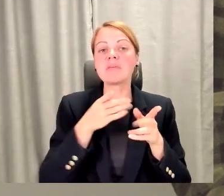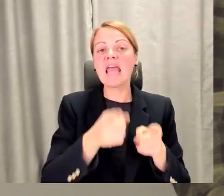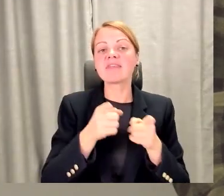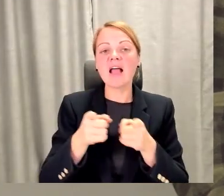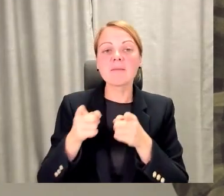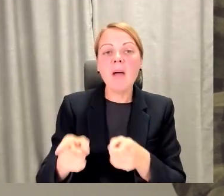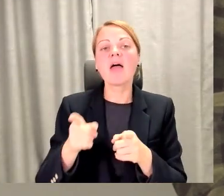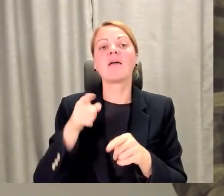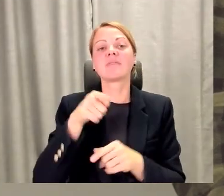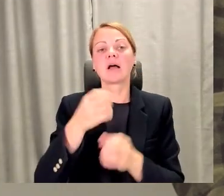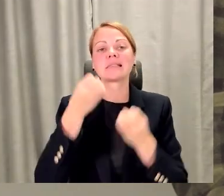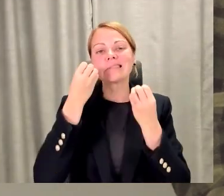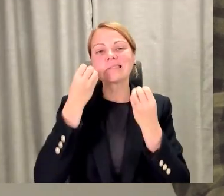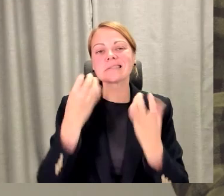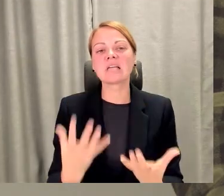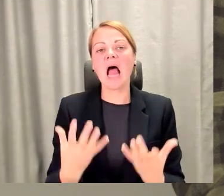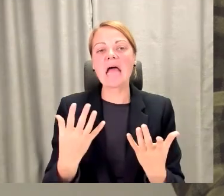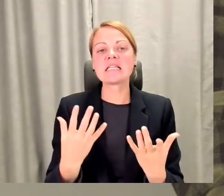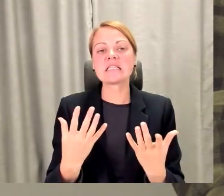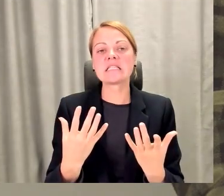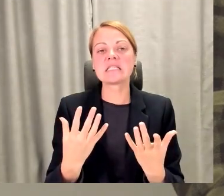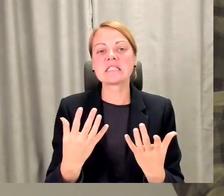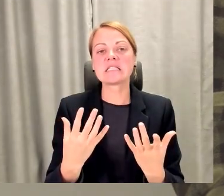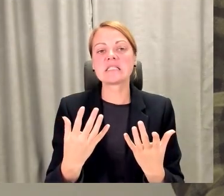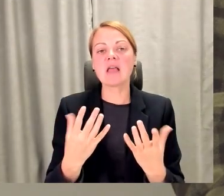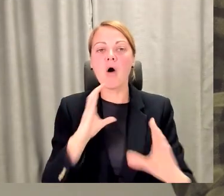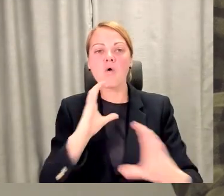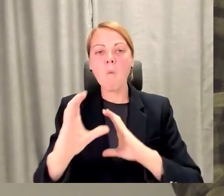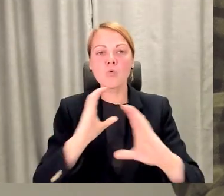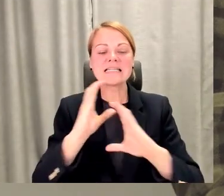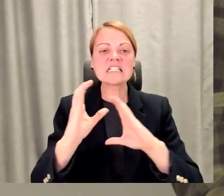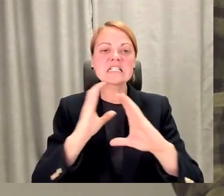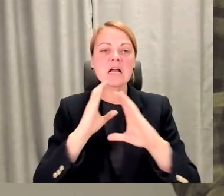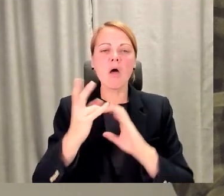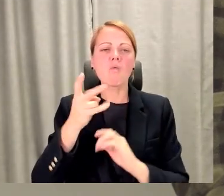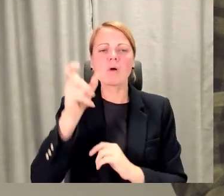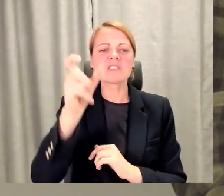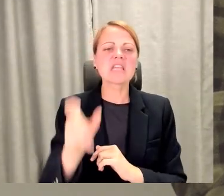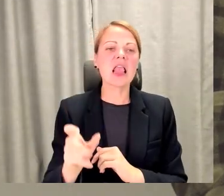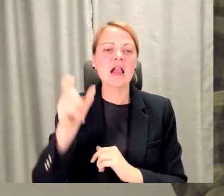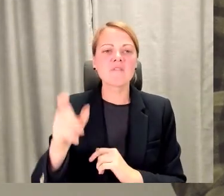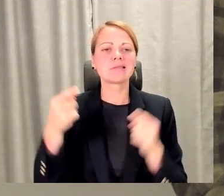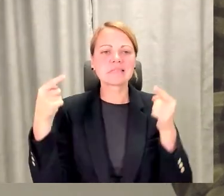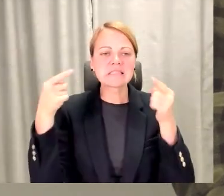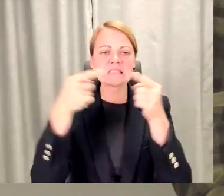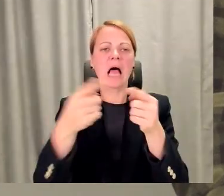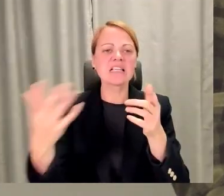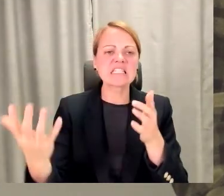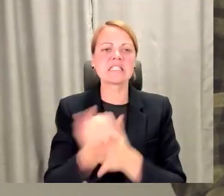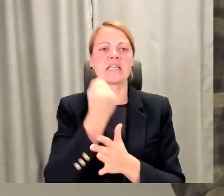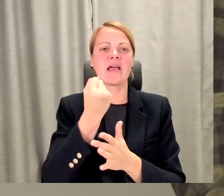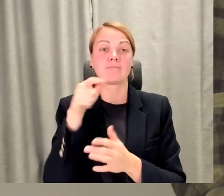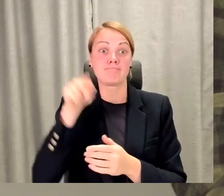skaidra komunikācija, ko cilvēks sasniegs ar šiem kursiem. Kāda